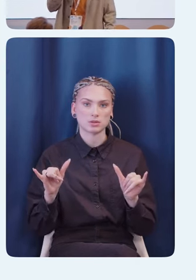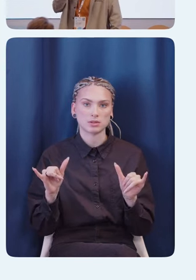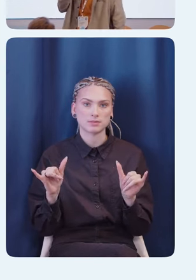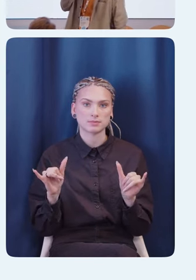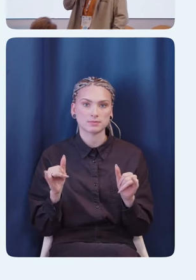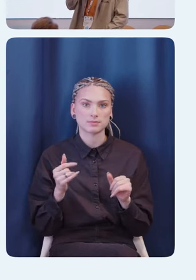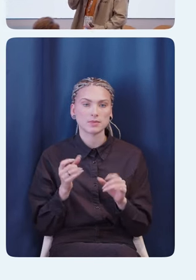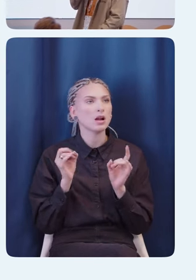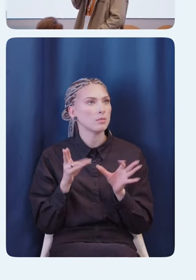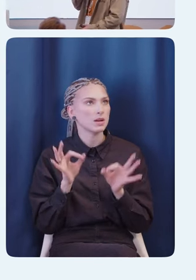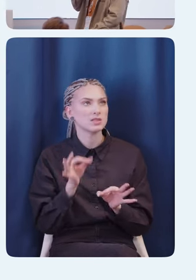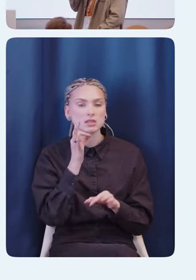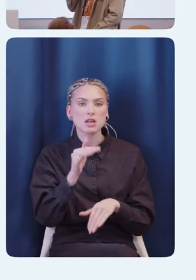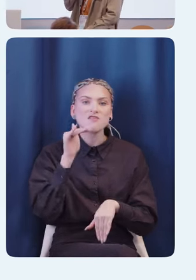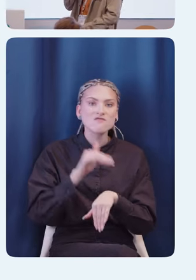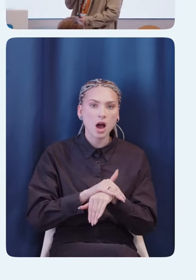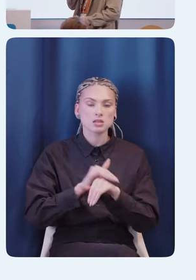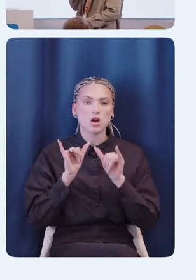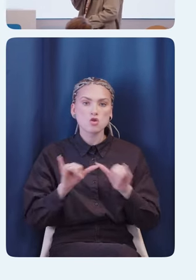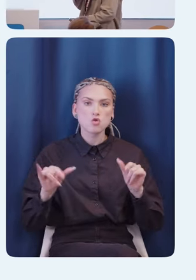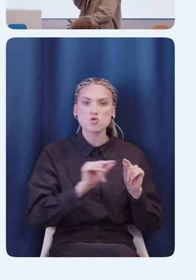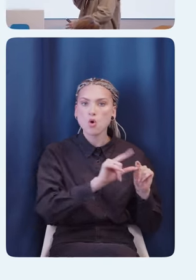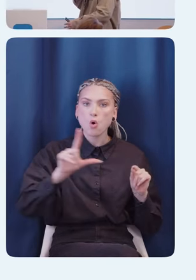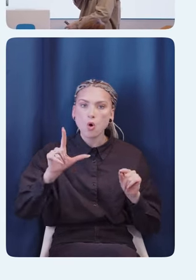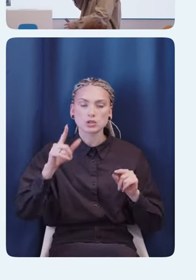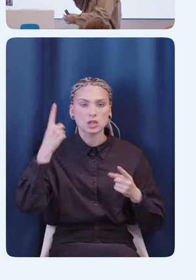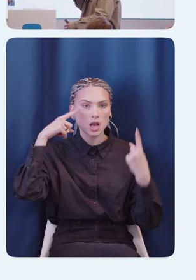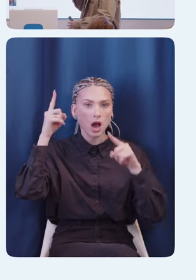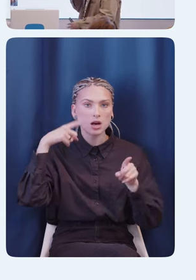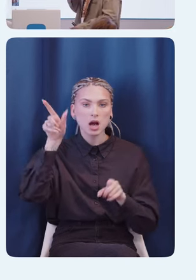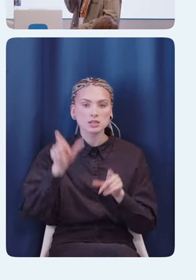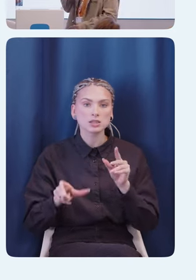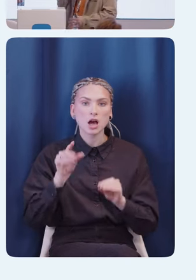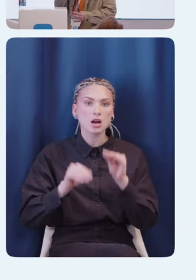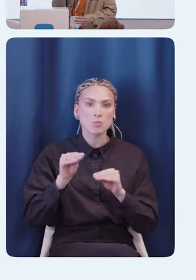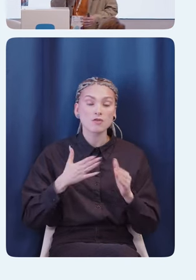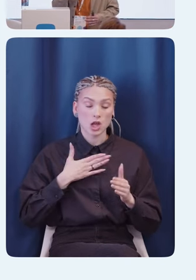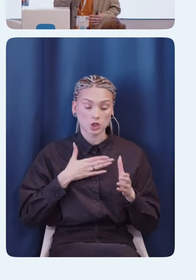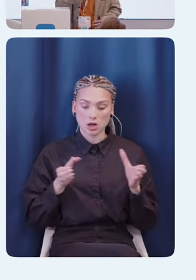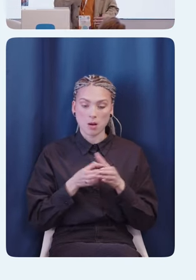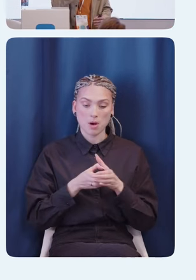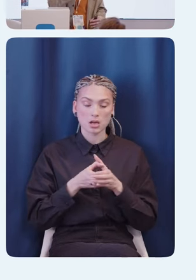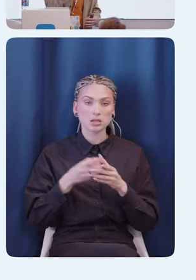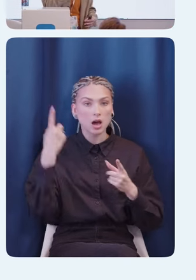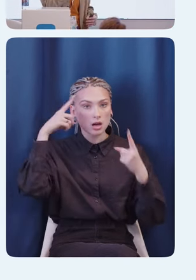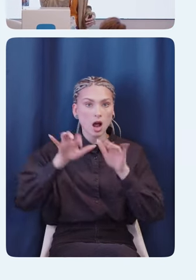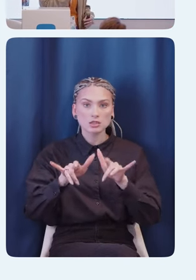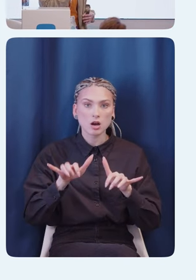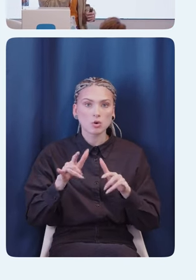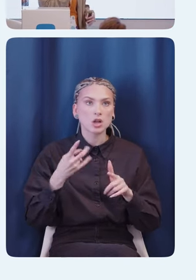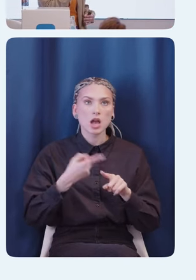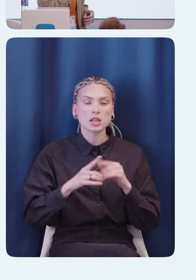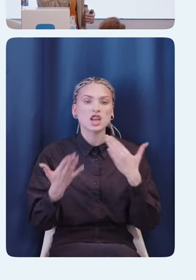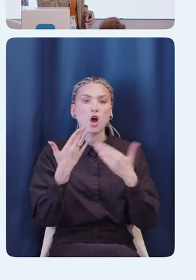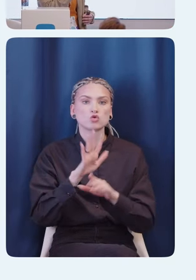как правильно сказать, фактор роста для разработчиков. Теперь разработчики в нашей команде больше не относятся к этому как нечто